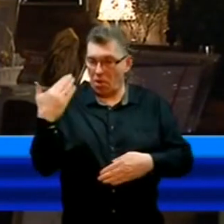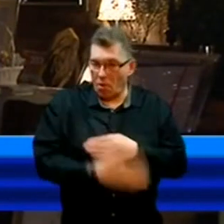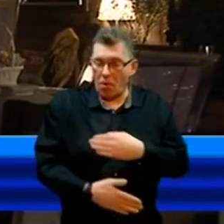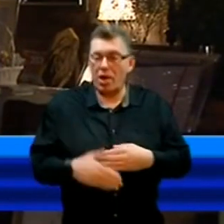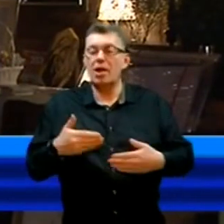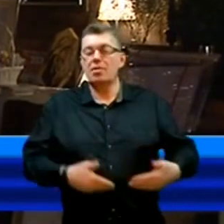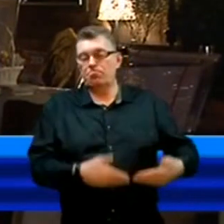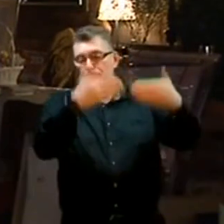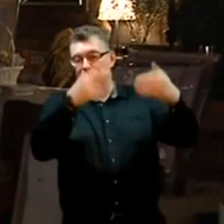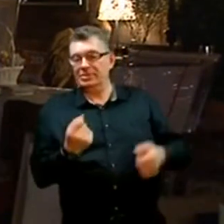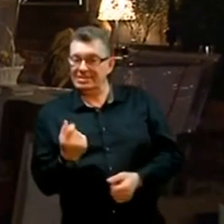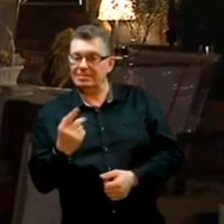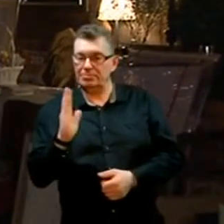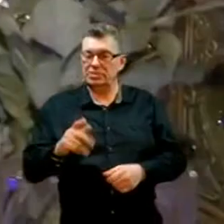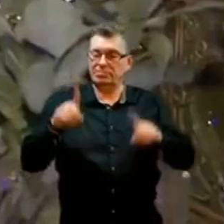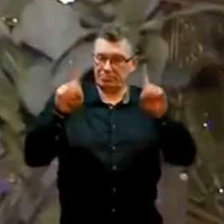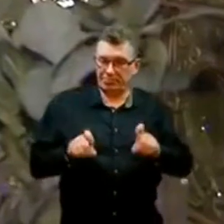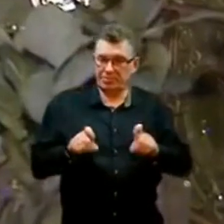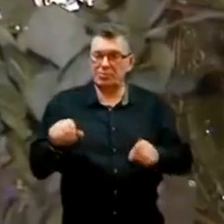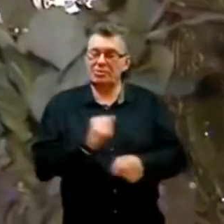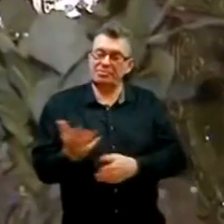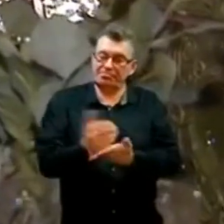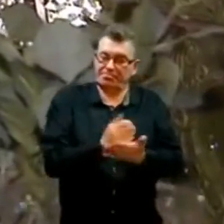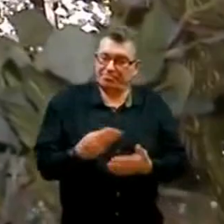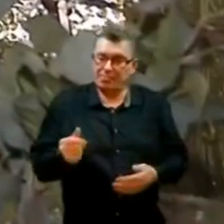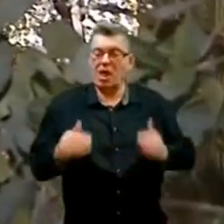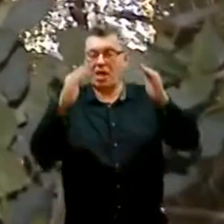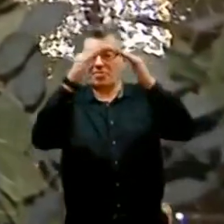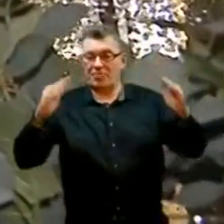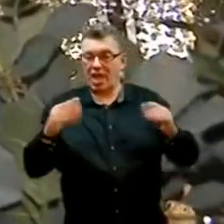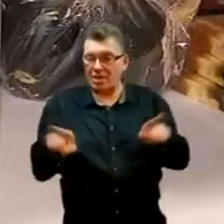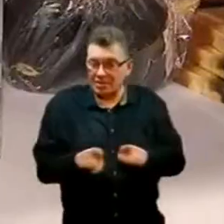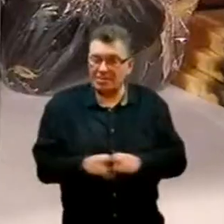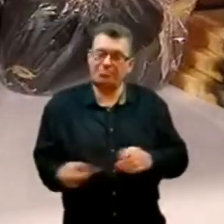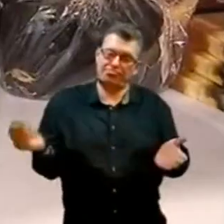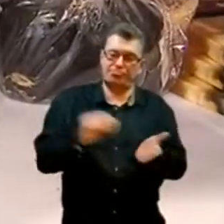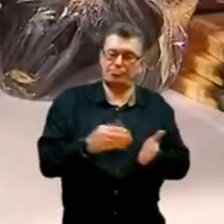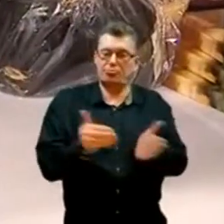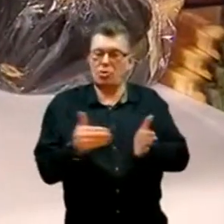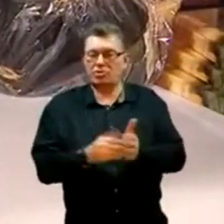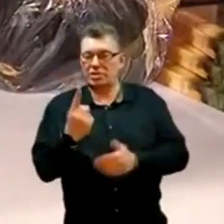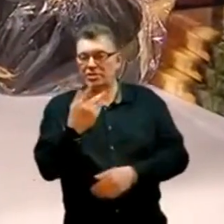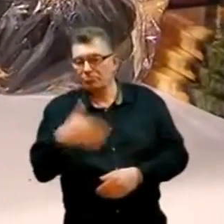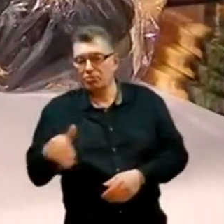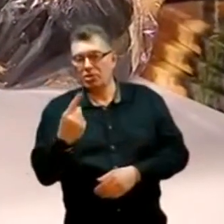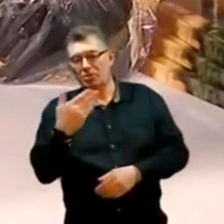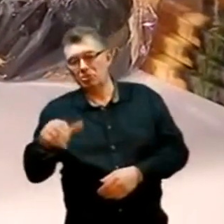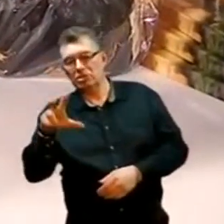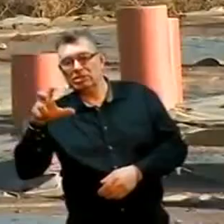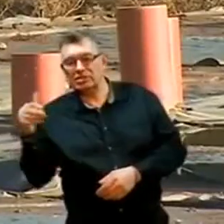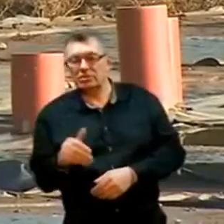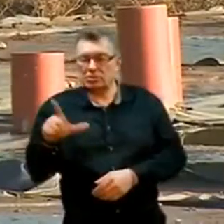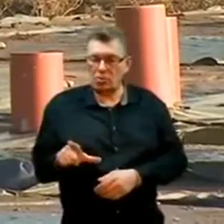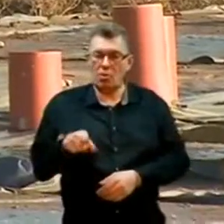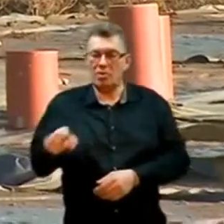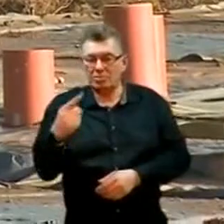z murami. Trwa zbiórka na mury. Po to, żeby zakryć budynek dachem potrzeba jeszcze miliona, miliona trzystu złotych. Przypomnę, stacjonarne